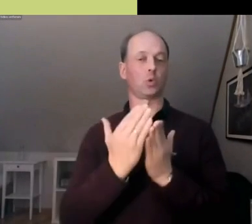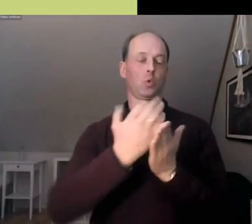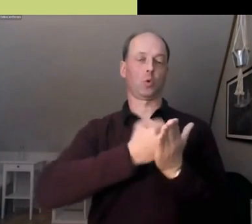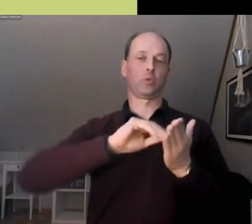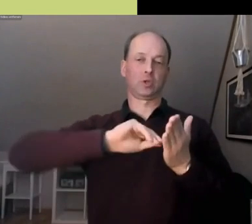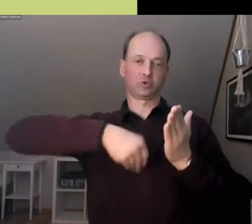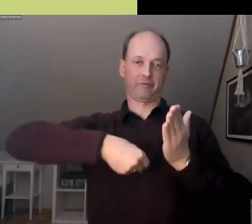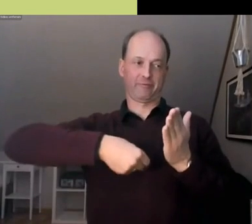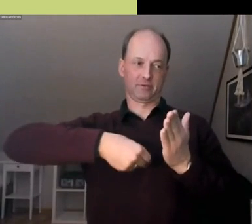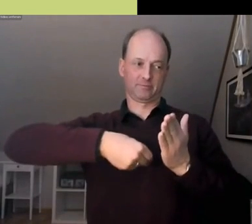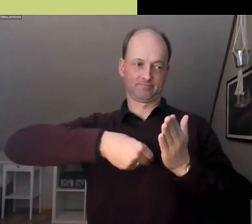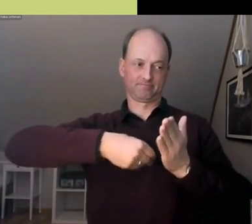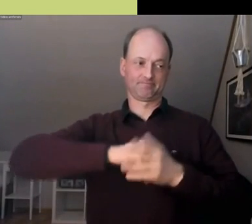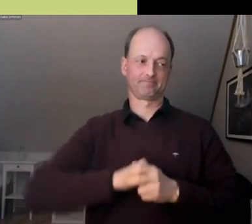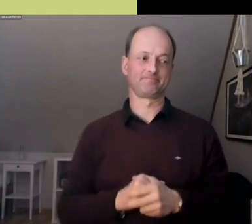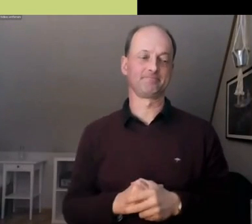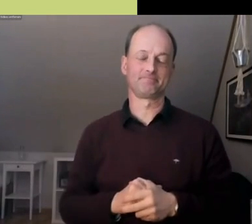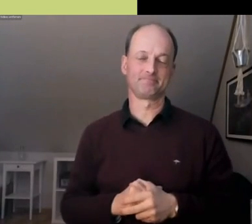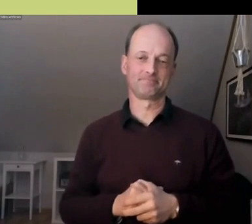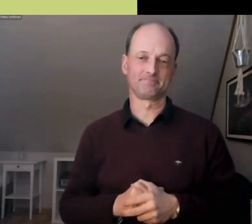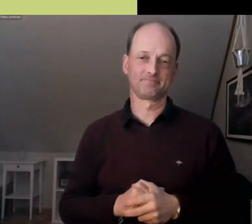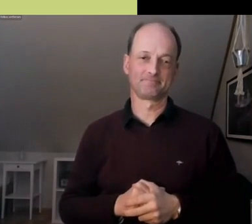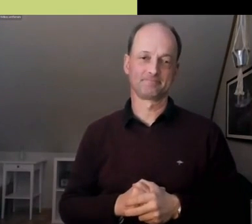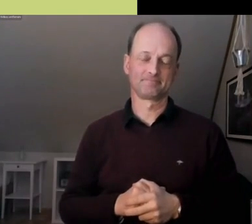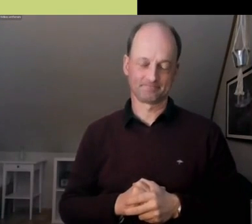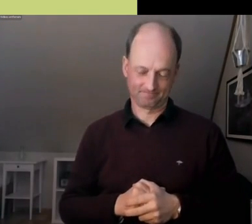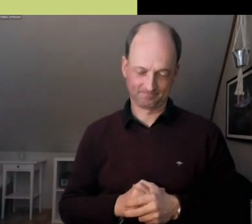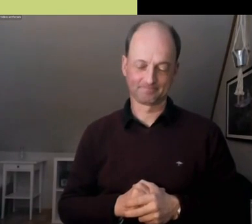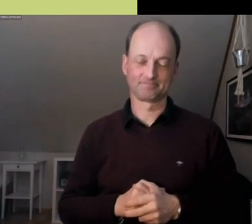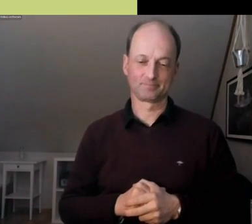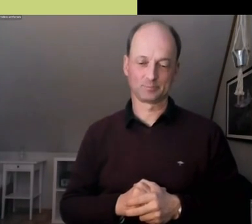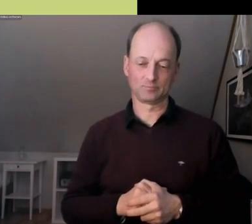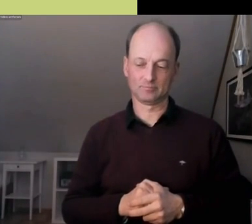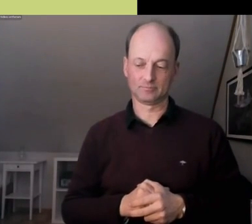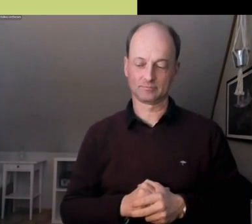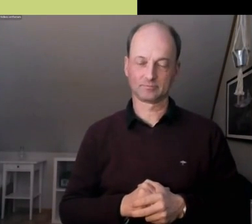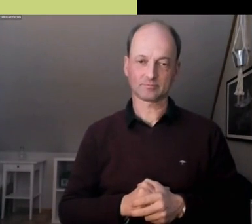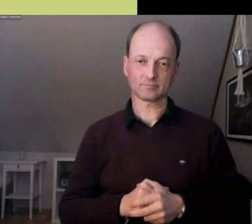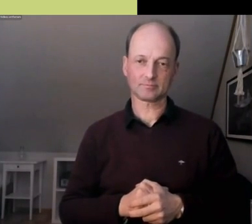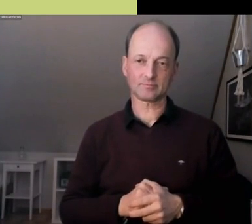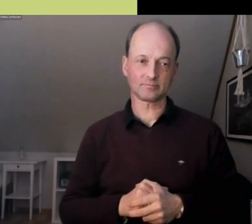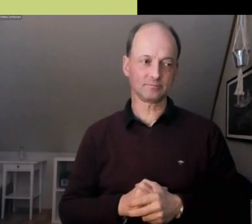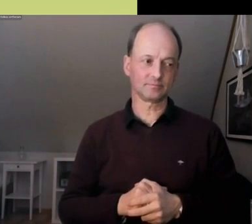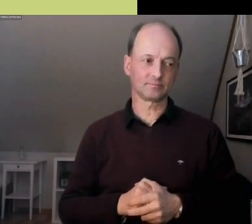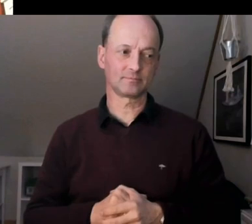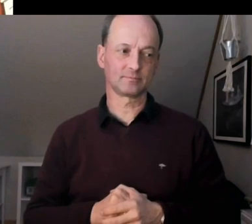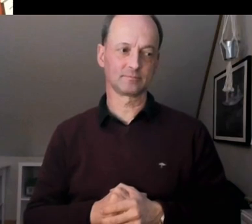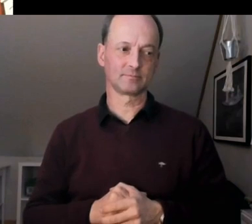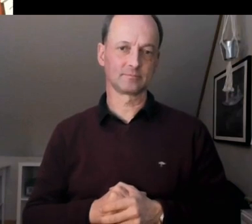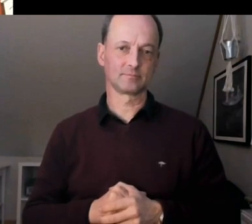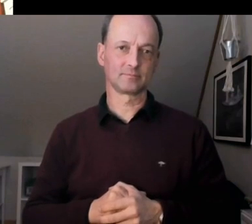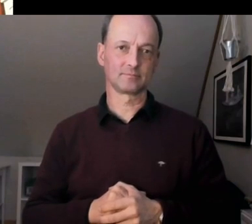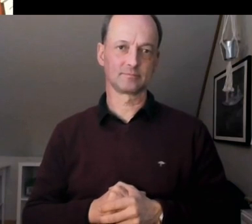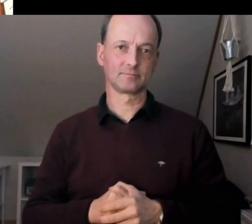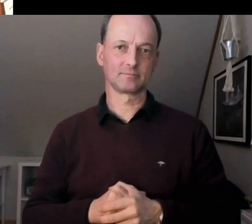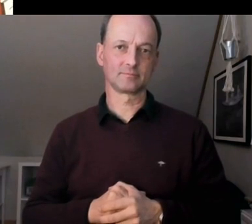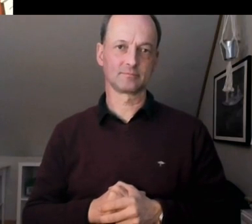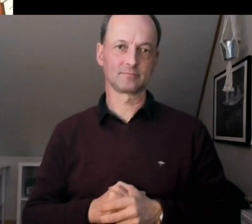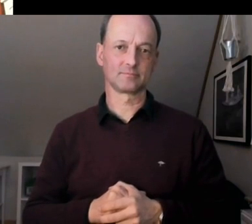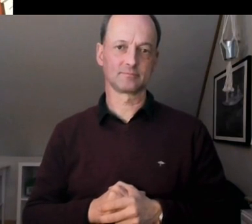Ja, super hat geklappt. Genau, dann ich will noch einmal ganz schnell die vier Hauptpunkte